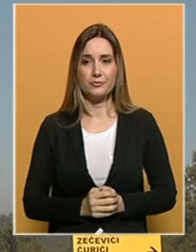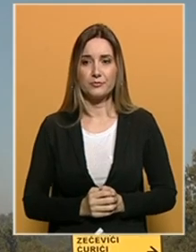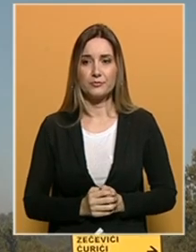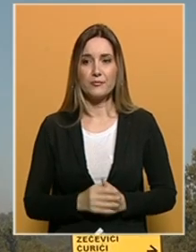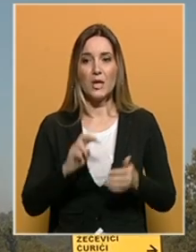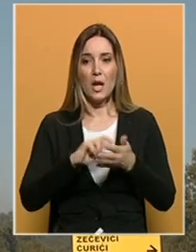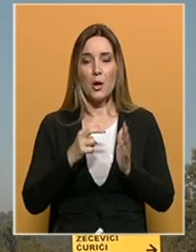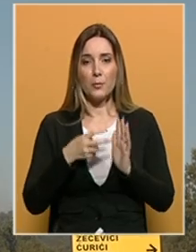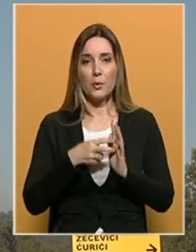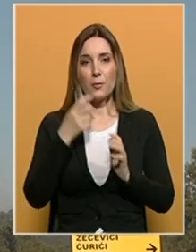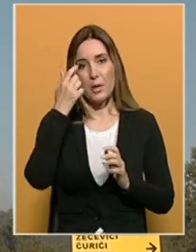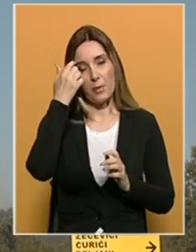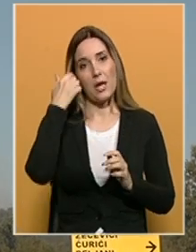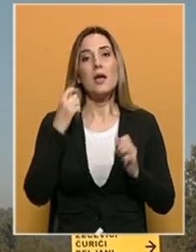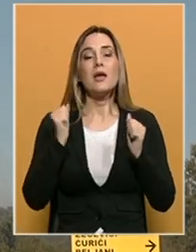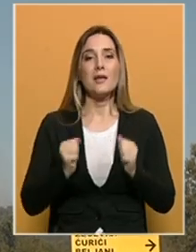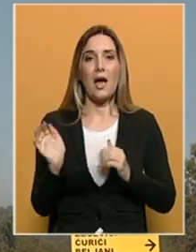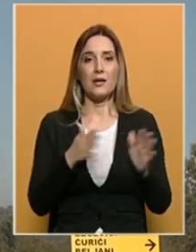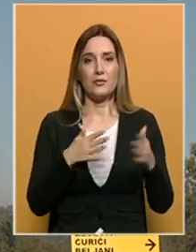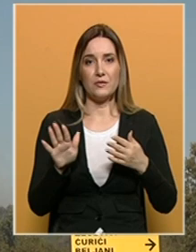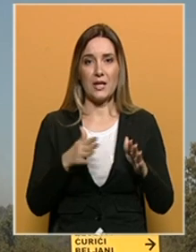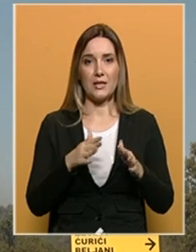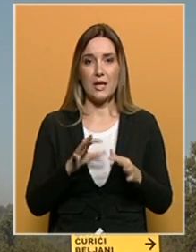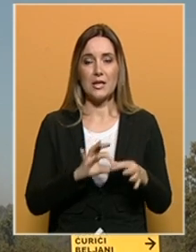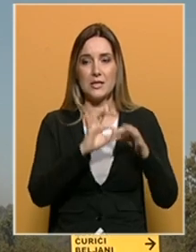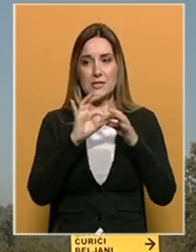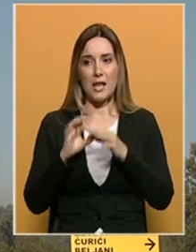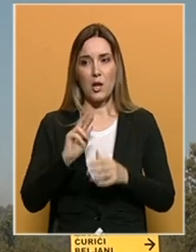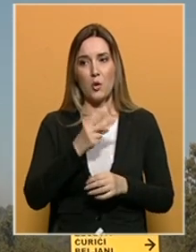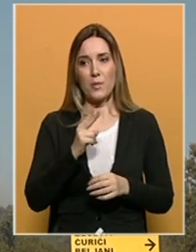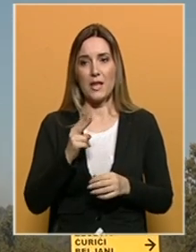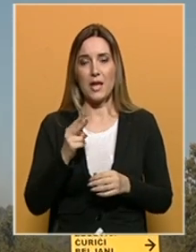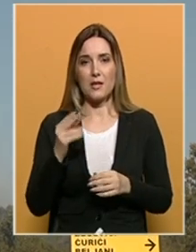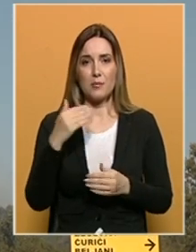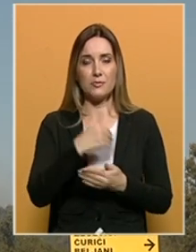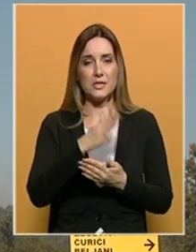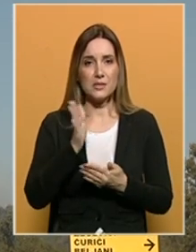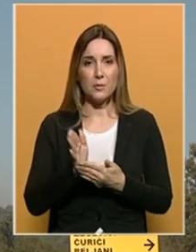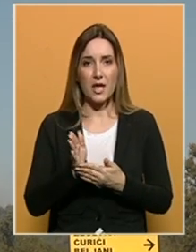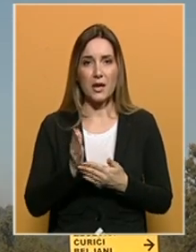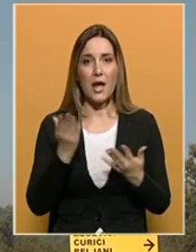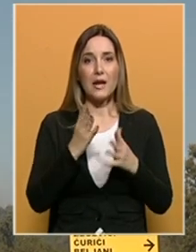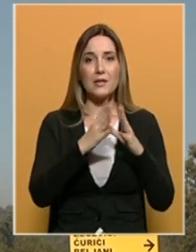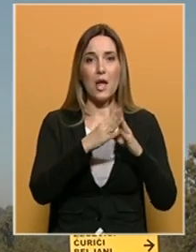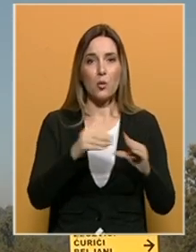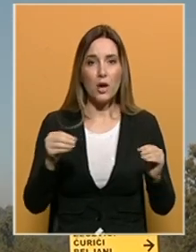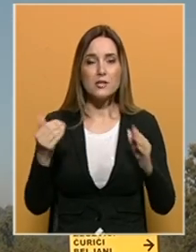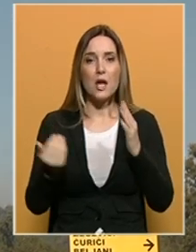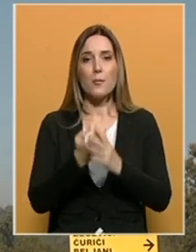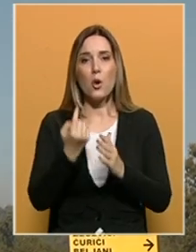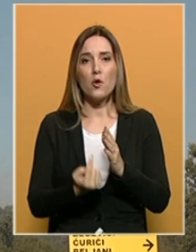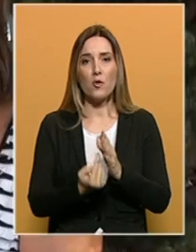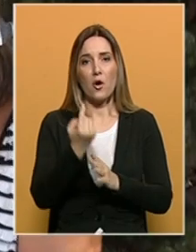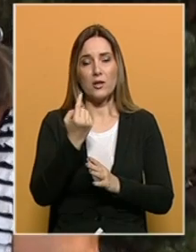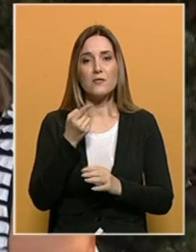Problem je jak vjetar, stano mijenjanje smjerova vjetra, tako da dijelo gdje se ugazi ponovno se aktivira, ovdje to je